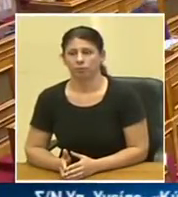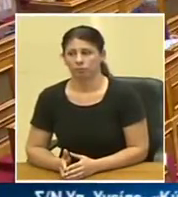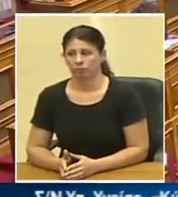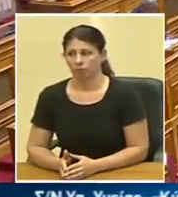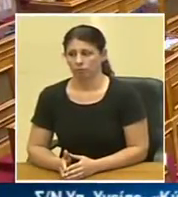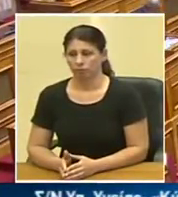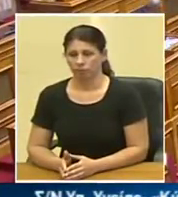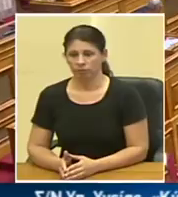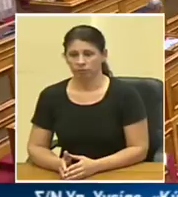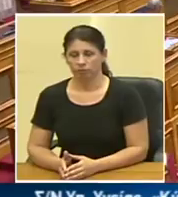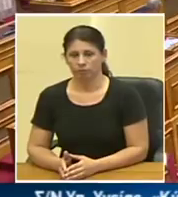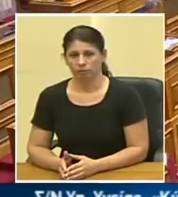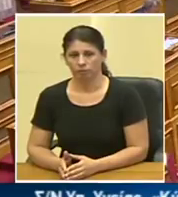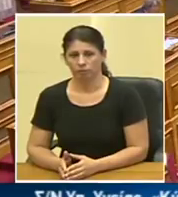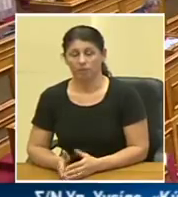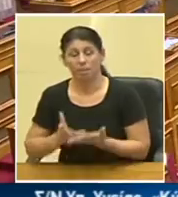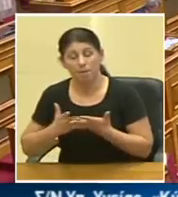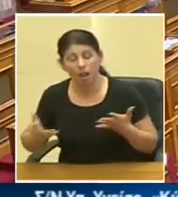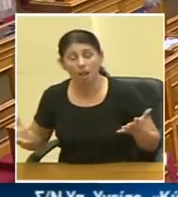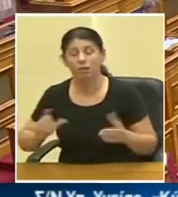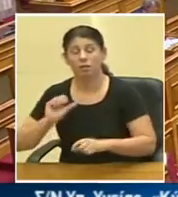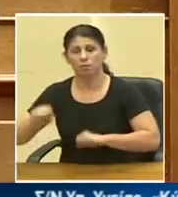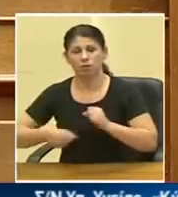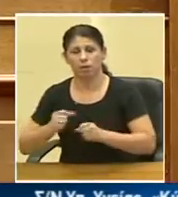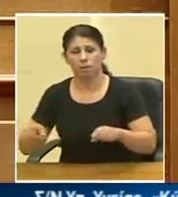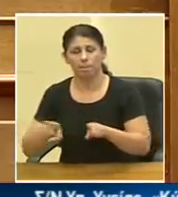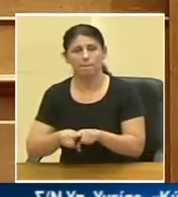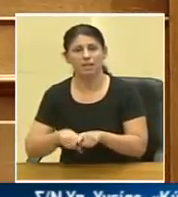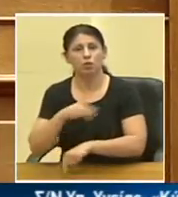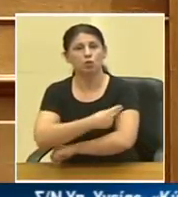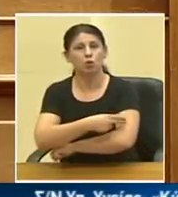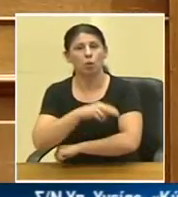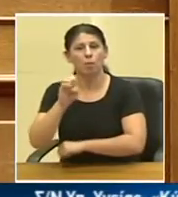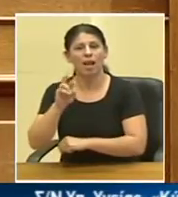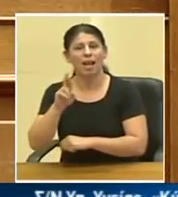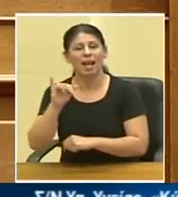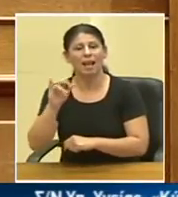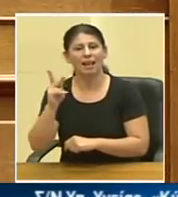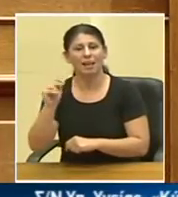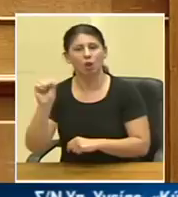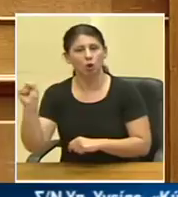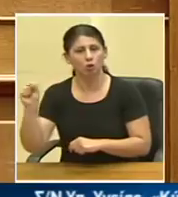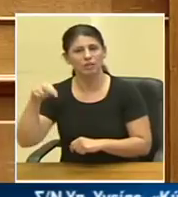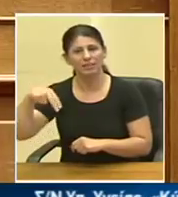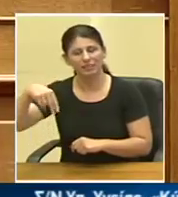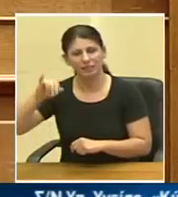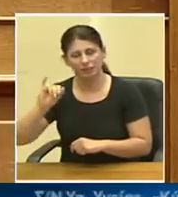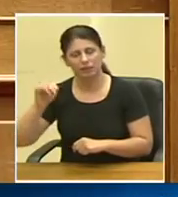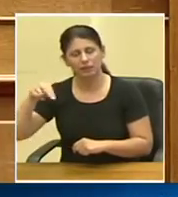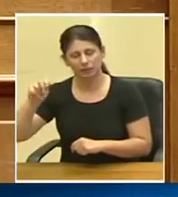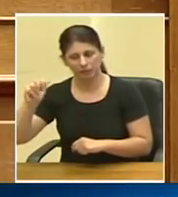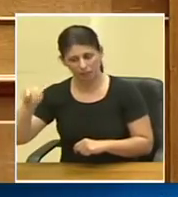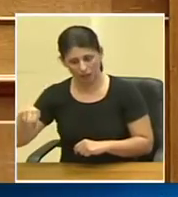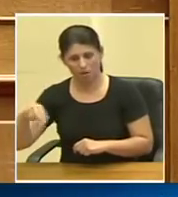να πω κάναμε μια τεράστια προσπάθεια με το Ερίκος Δινάν το οποίο άλλοι το έδωσαν μέσα από χαριστικές